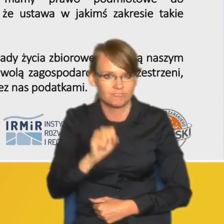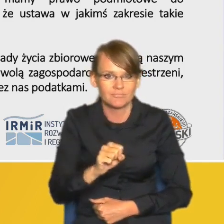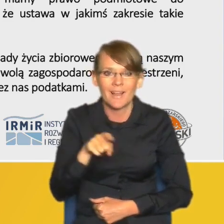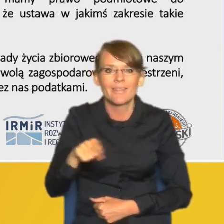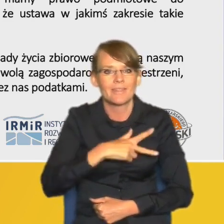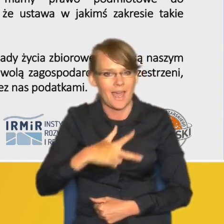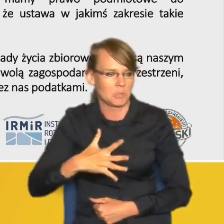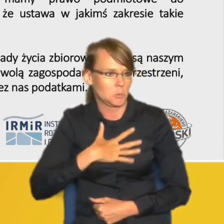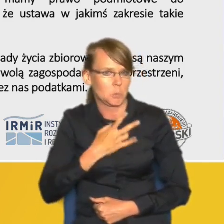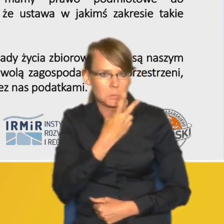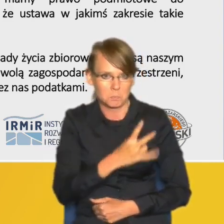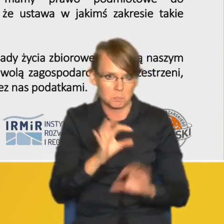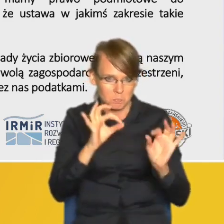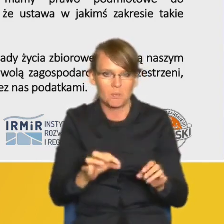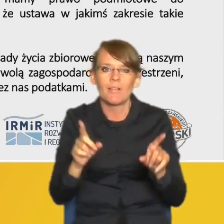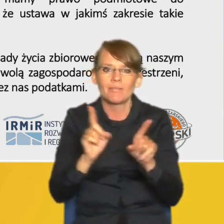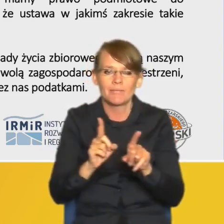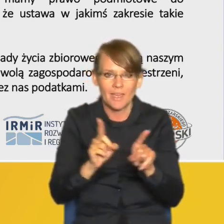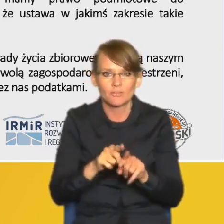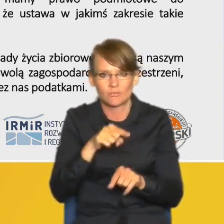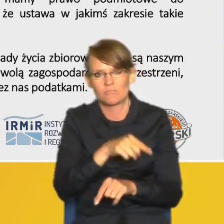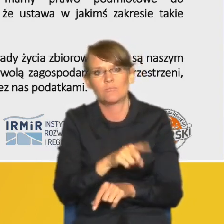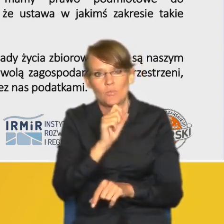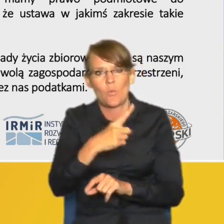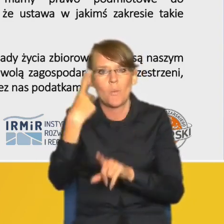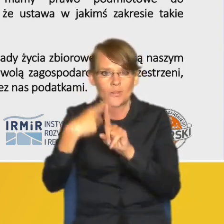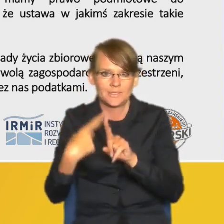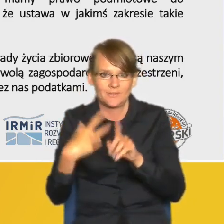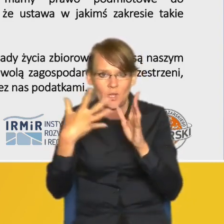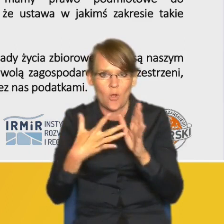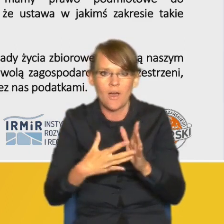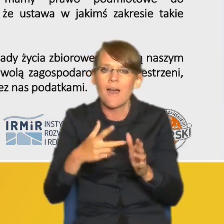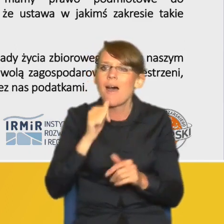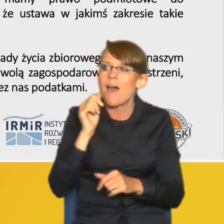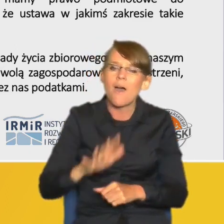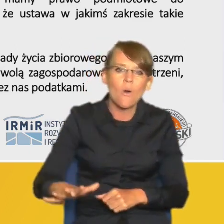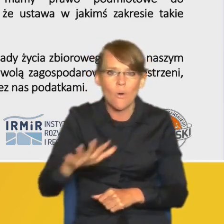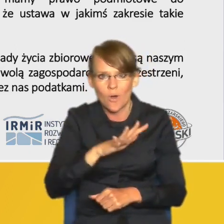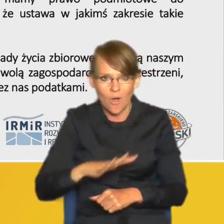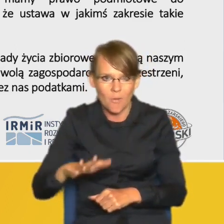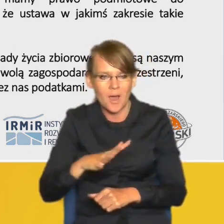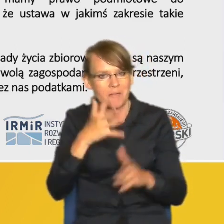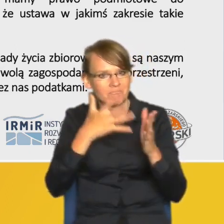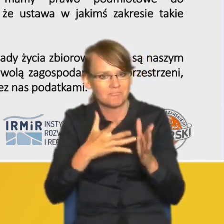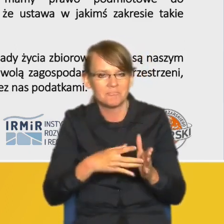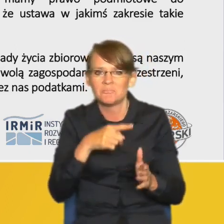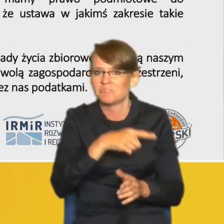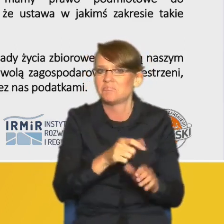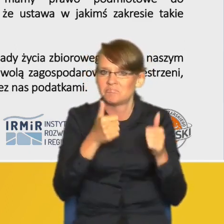Duńczyków jak i dość pozytywnie oceniana przez społeczność europejską jako taka wzorcowa